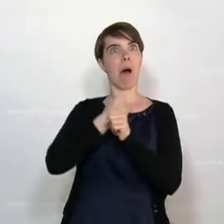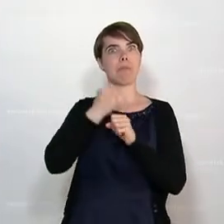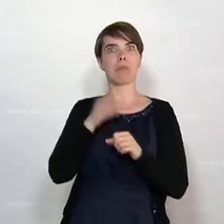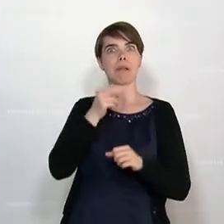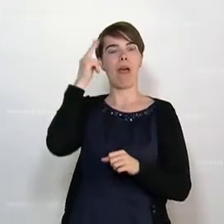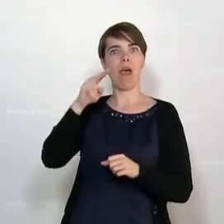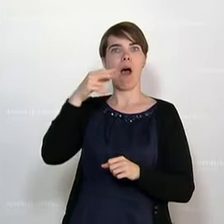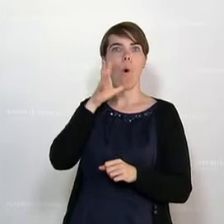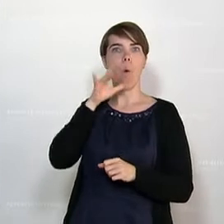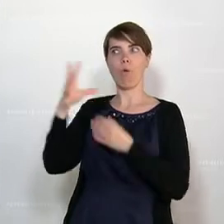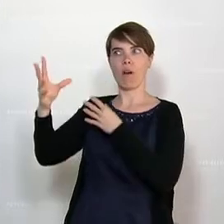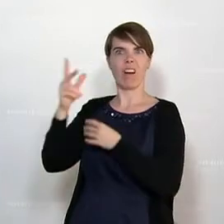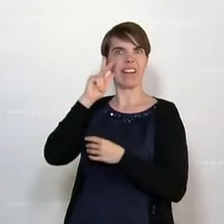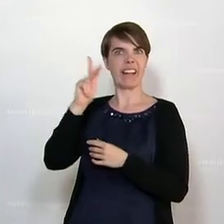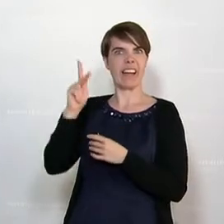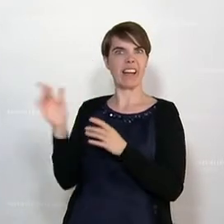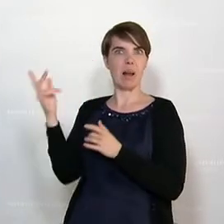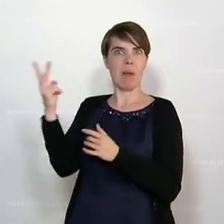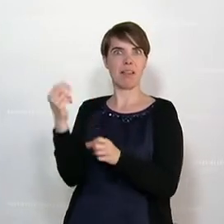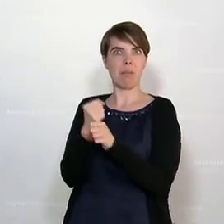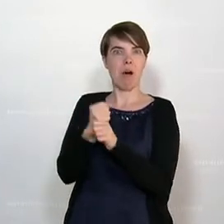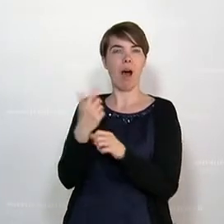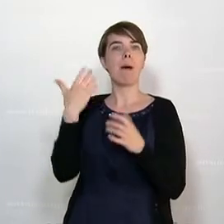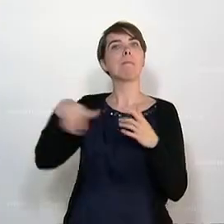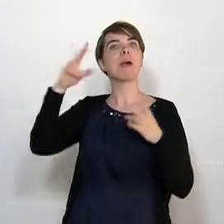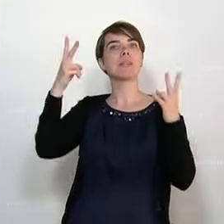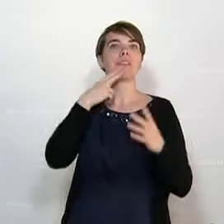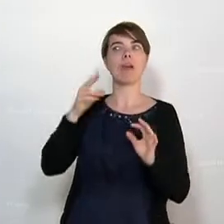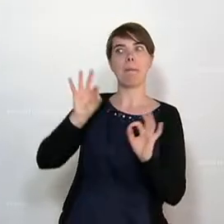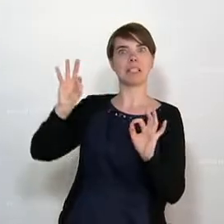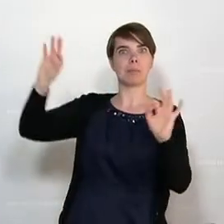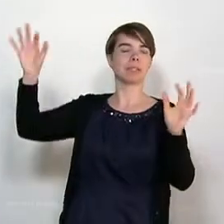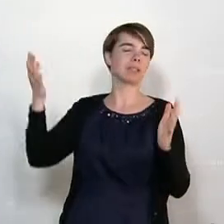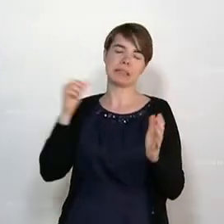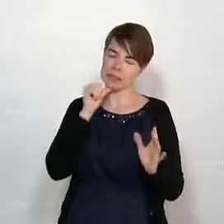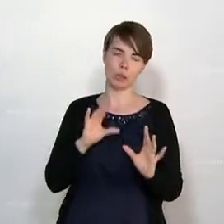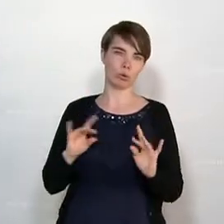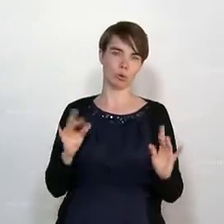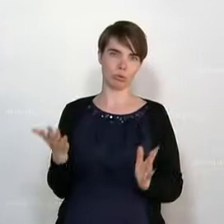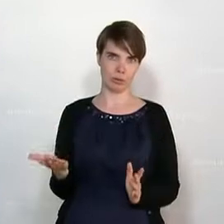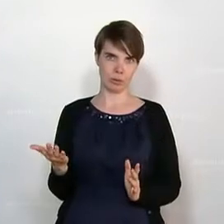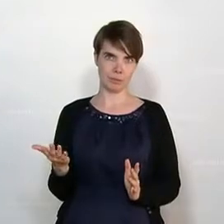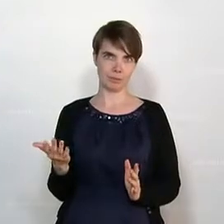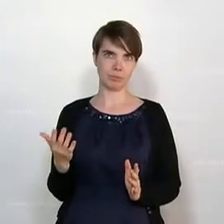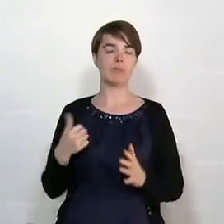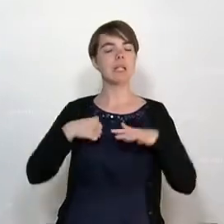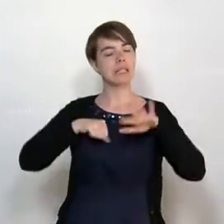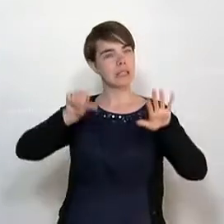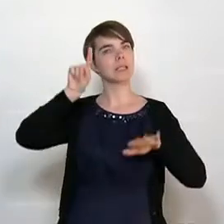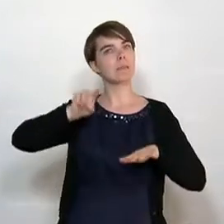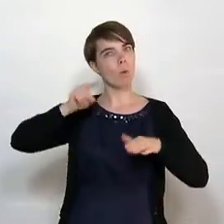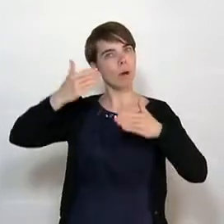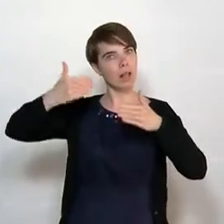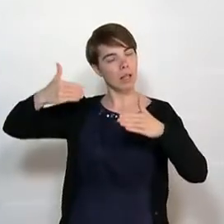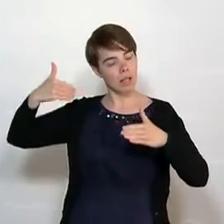Hofer momentan führt und wo es um eigentlich nichts anderes mehr geht, wie er sozusagen den anderen jetzt eben überflügelt. Das haben wir in den letzten 16 Monaten so gesehen.